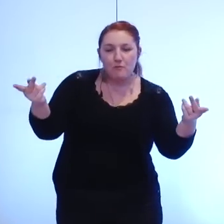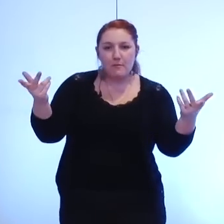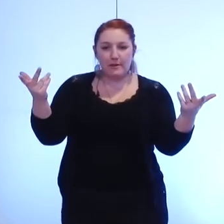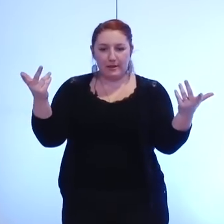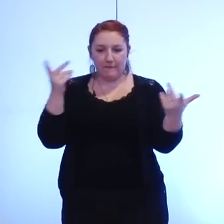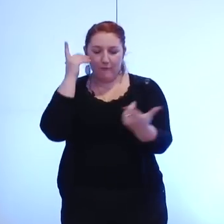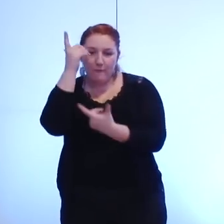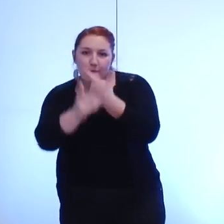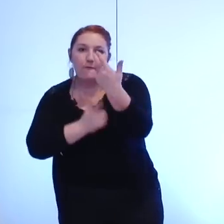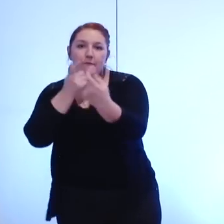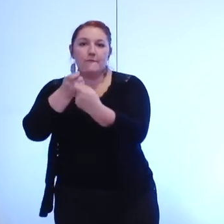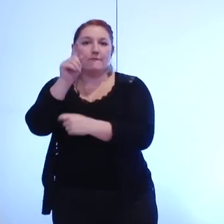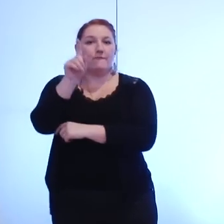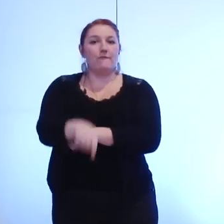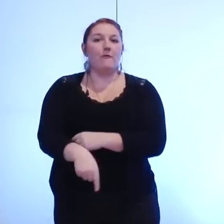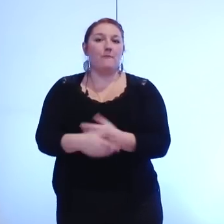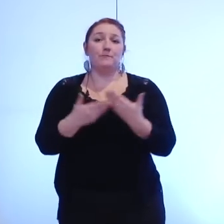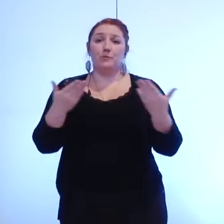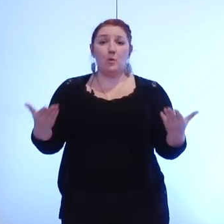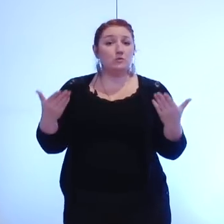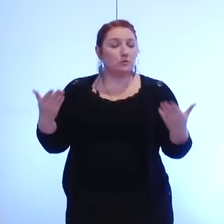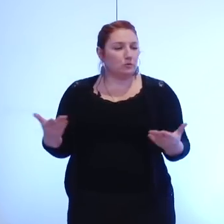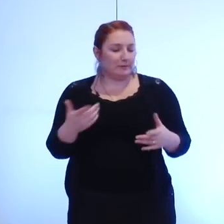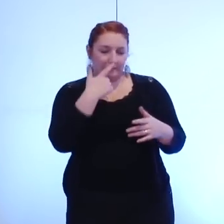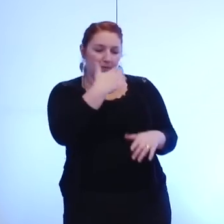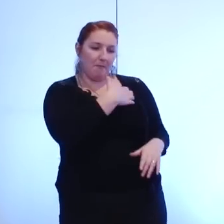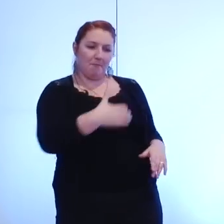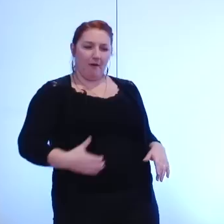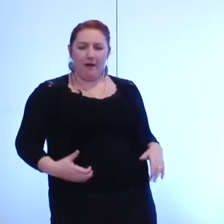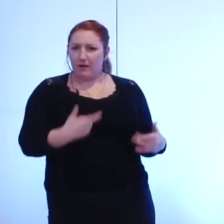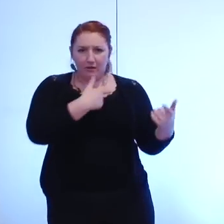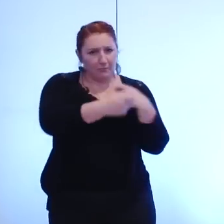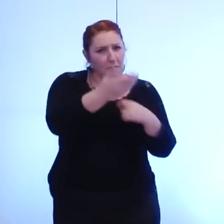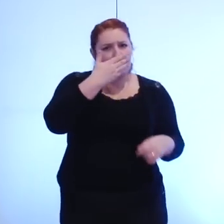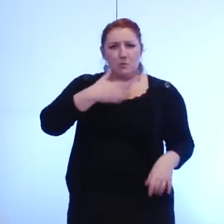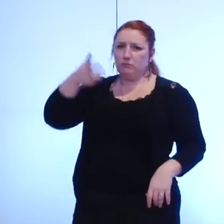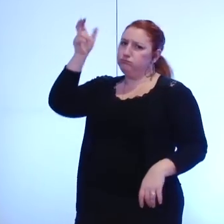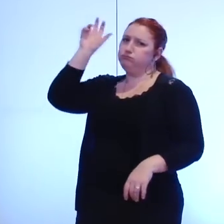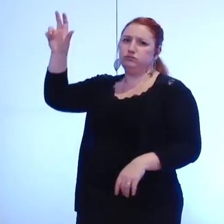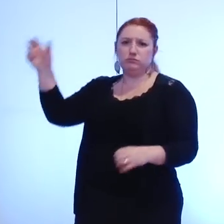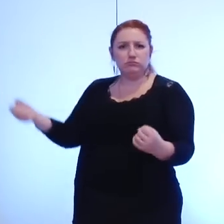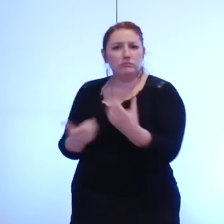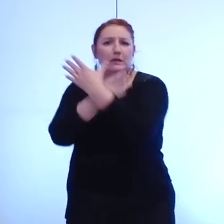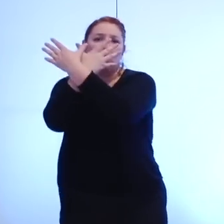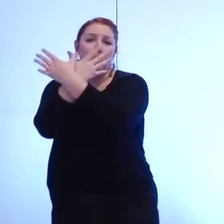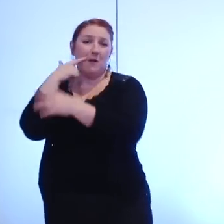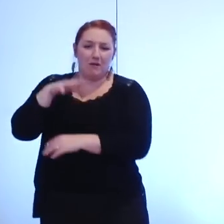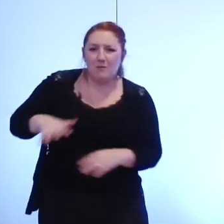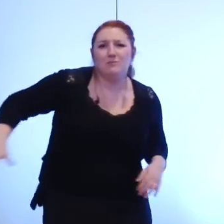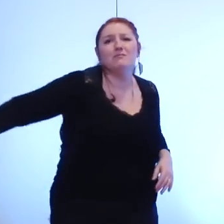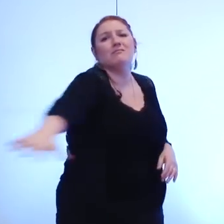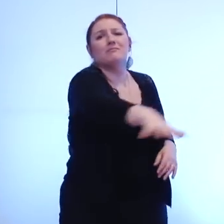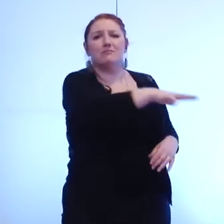aujourd'hui ont tout leur sens à l'échelle métropolitain à l'échelle des 49 communes parce que les enjeux